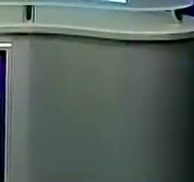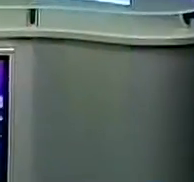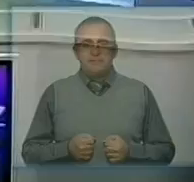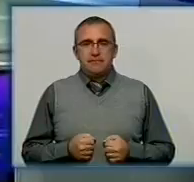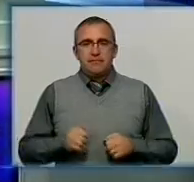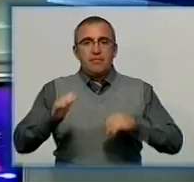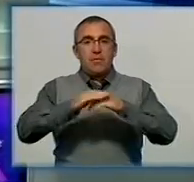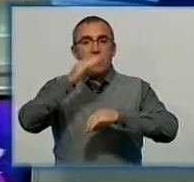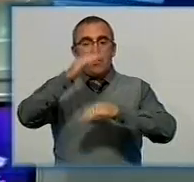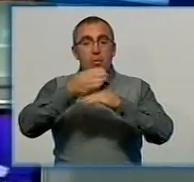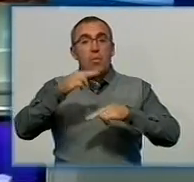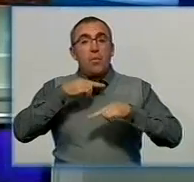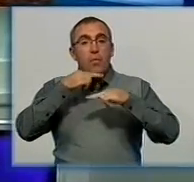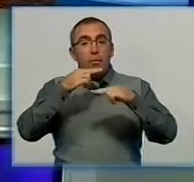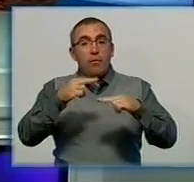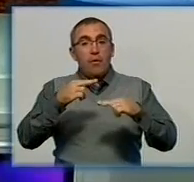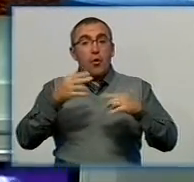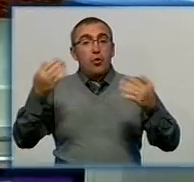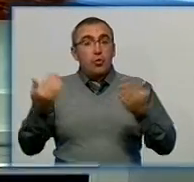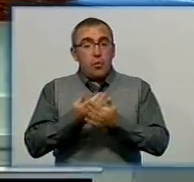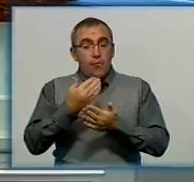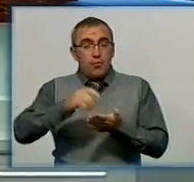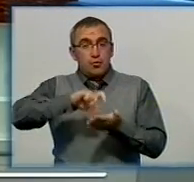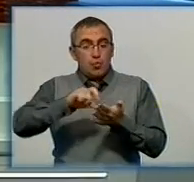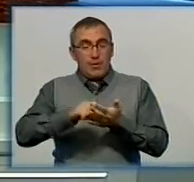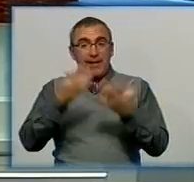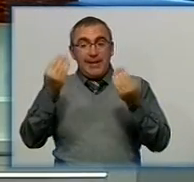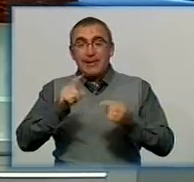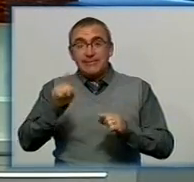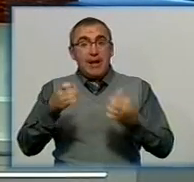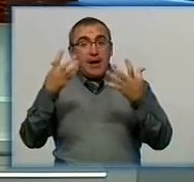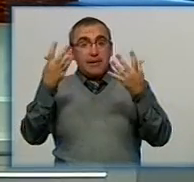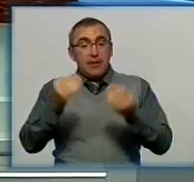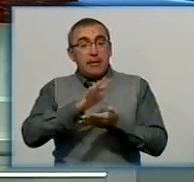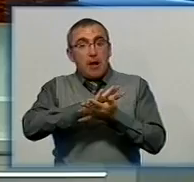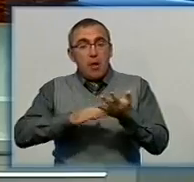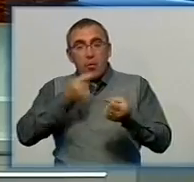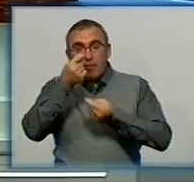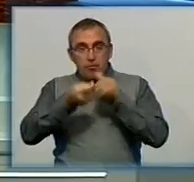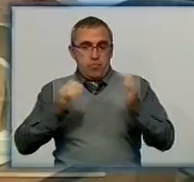Доброго вечора, до вашої уваги новини у студії Ден за Днем Яна Пісарєва і далі коротко про ОТК.